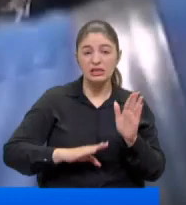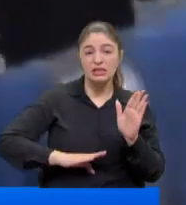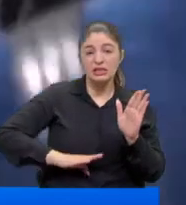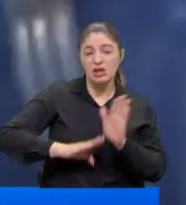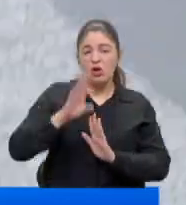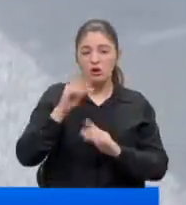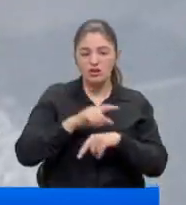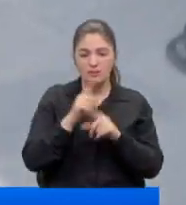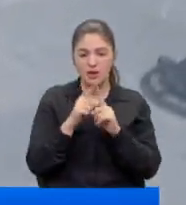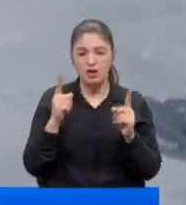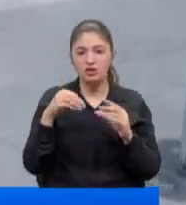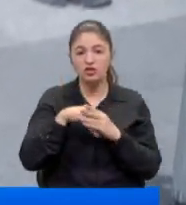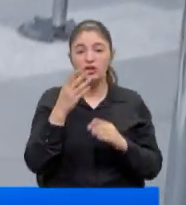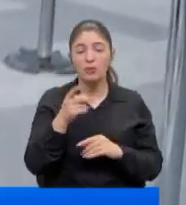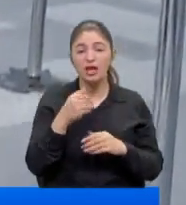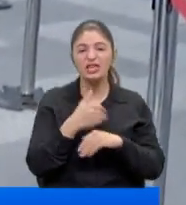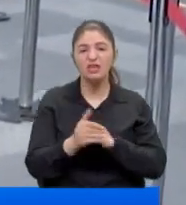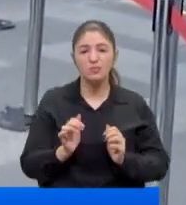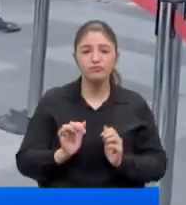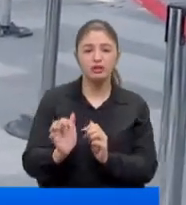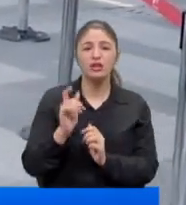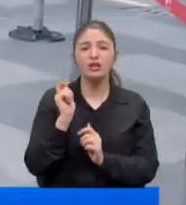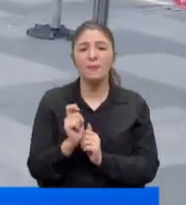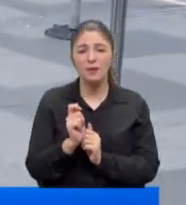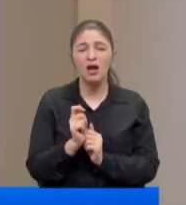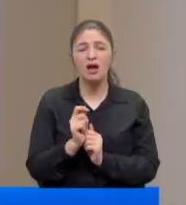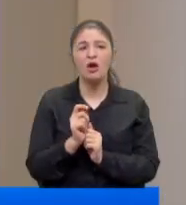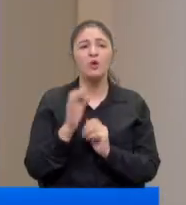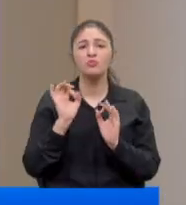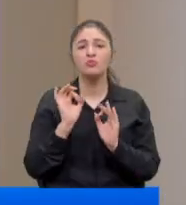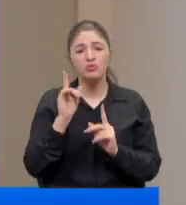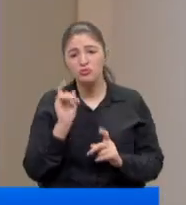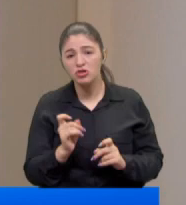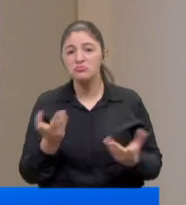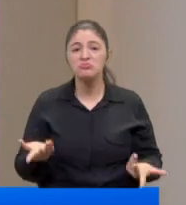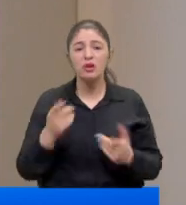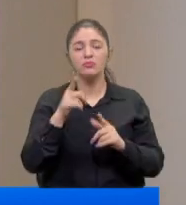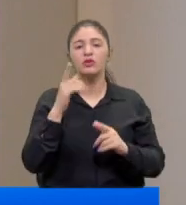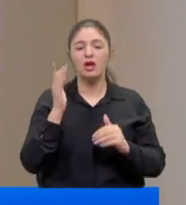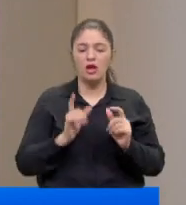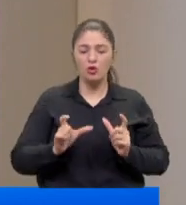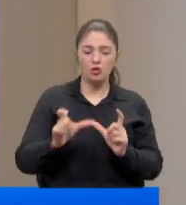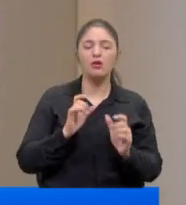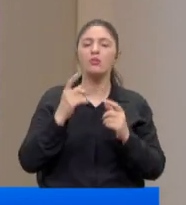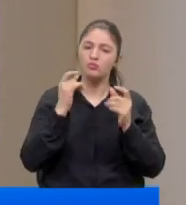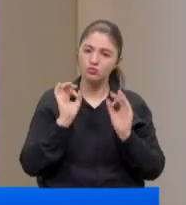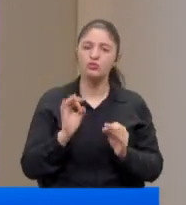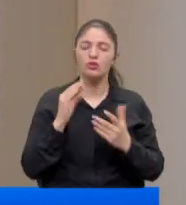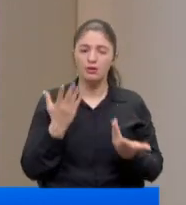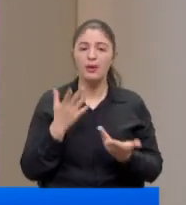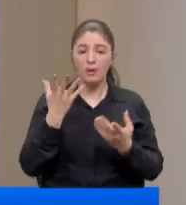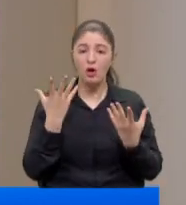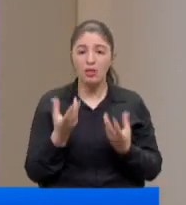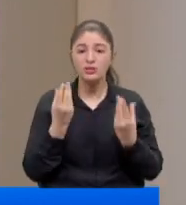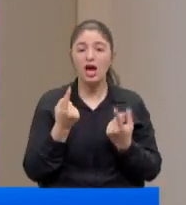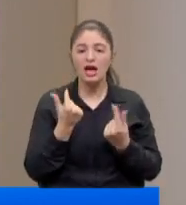zaman dilimi içerisinde de bunu geciktirmek mümkün mü? Bu önlemlerle geciktirmek mümkün. Çünkü olabildiğince